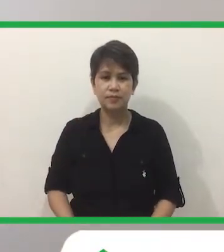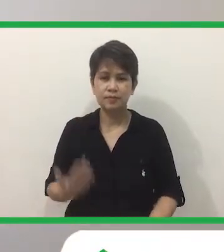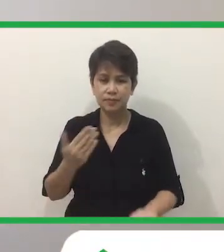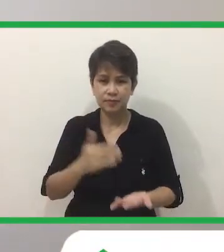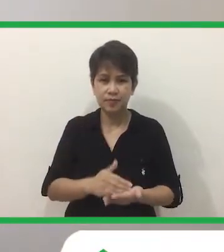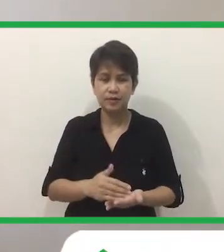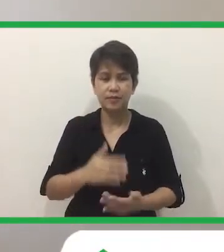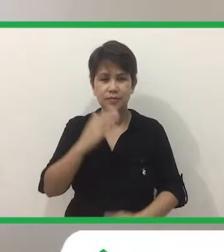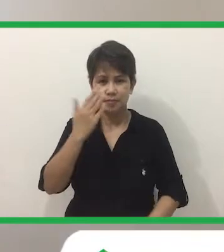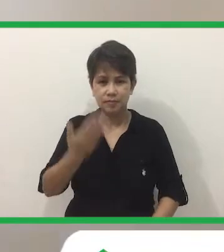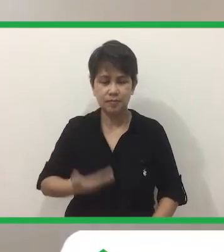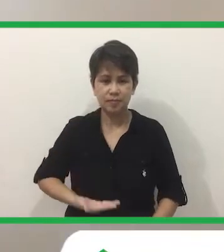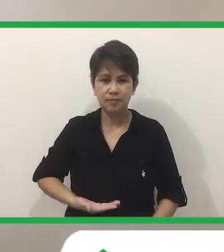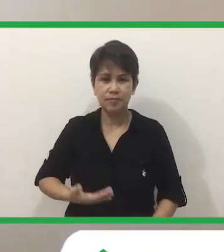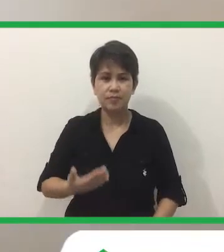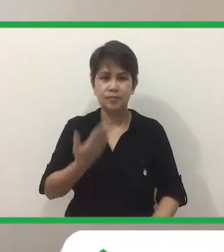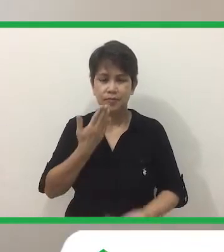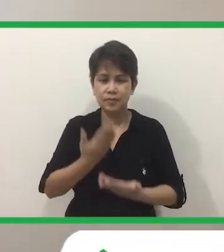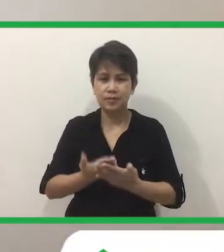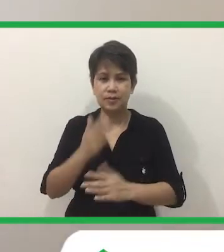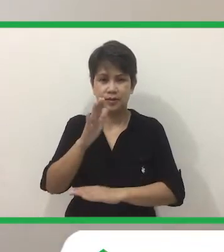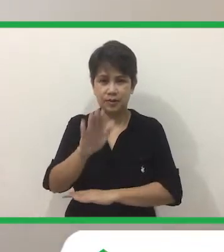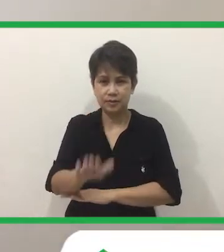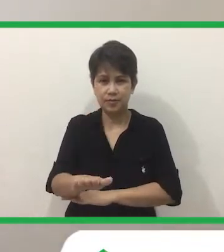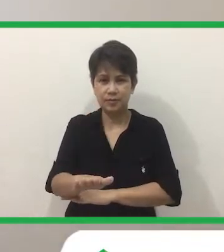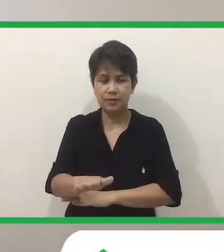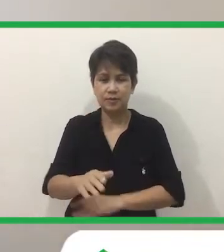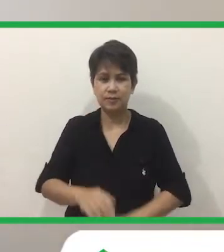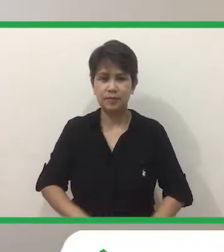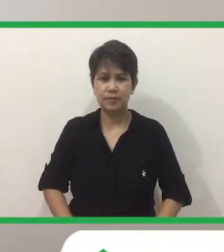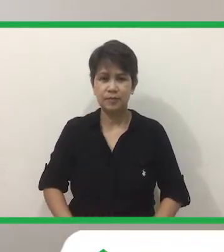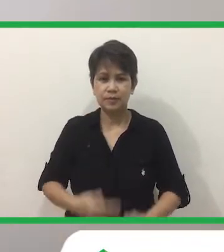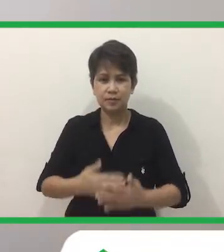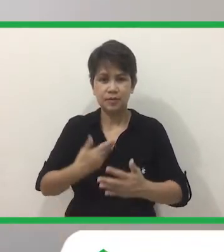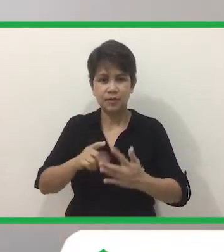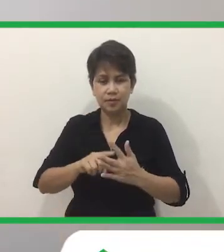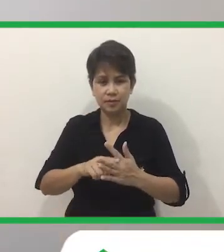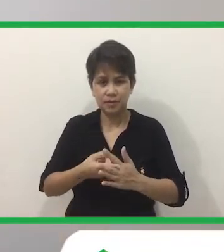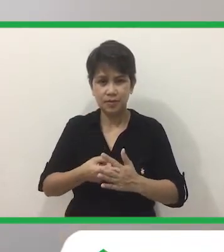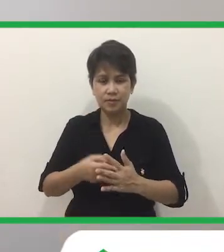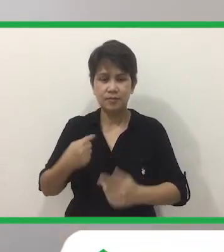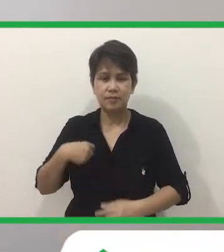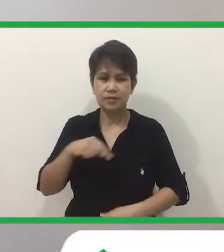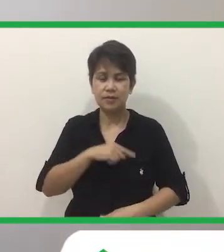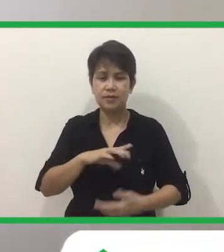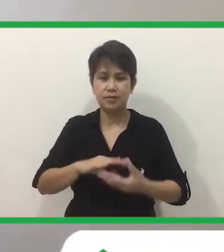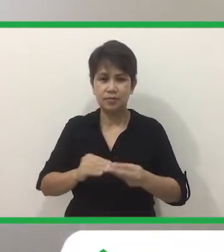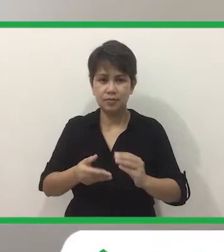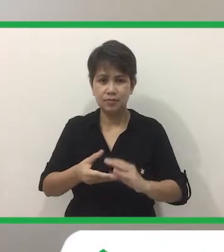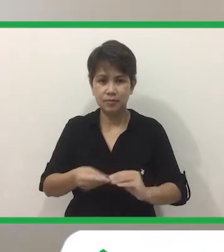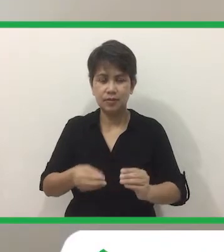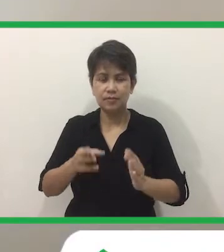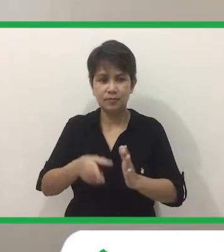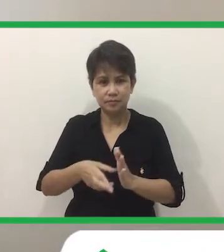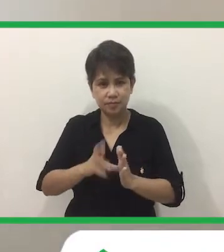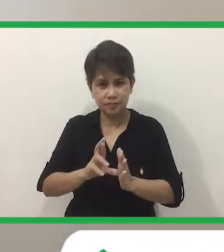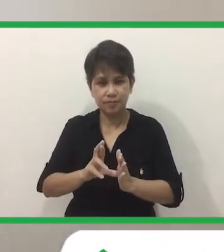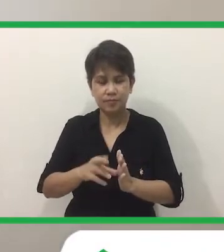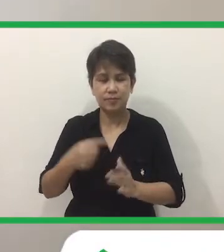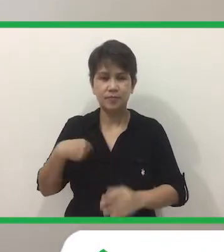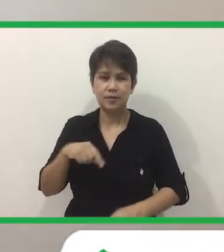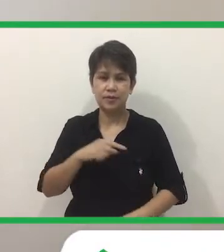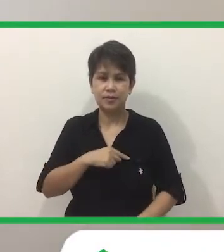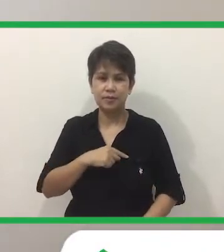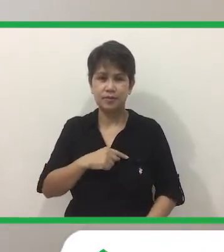magandang gabi. Sige, bago tayo magsimula sa ating kwentuhan, mag-review muna tayo. Ano ba yung kwento